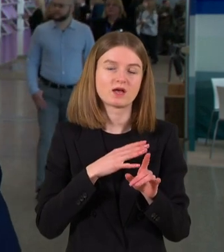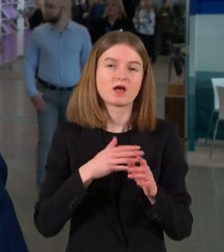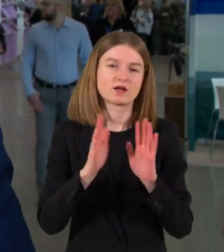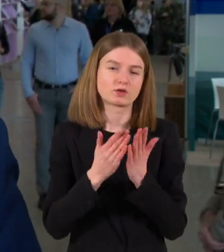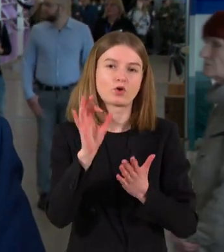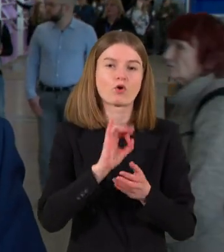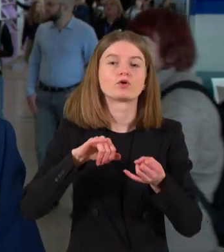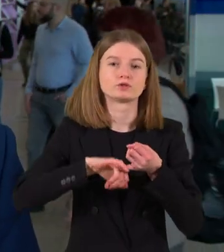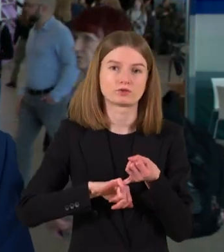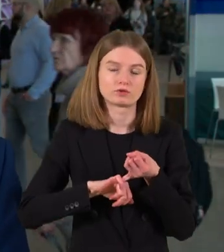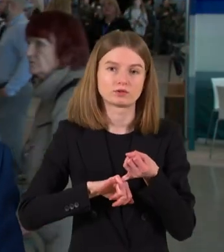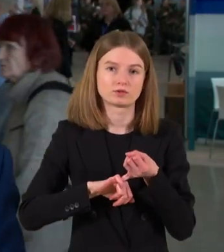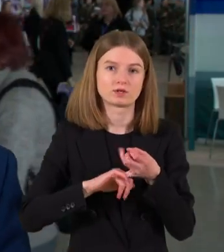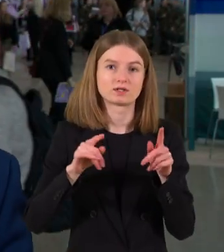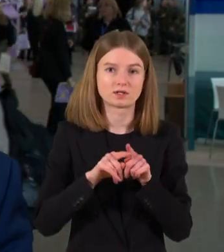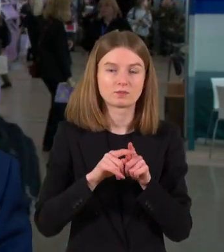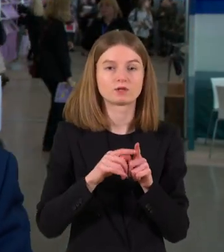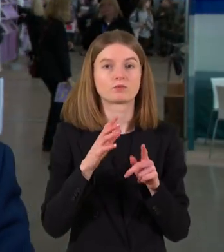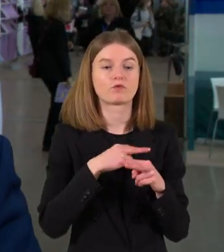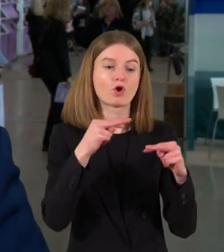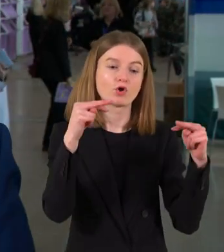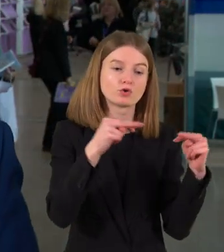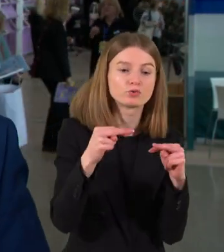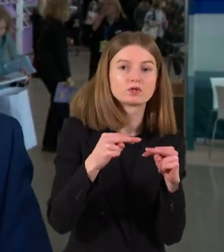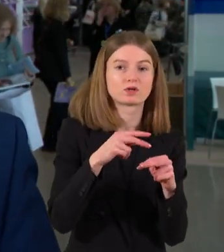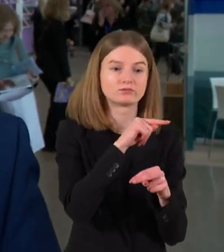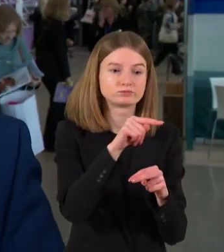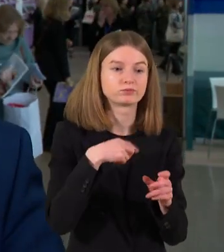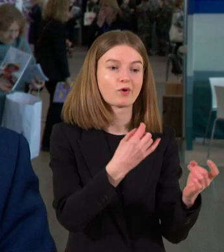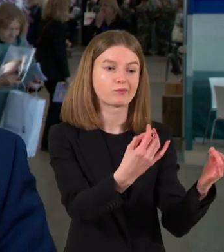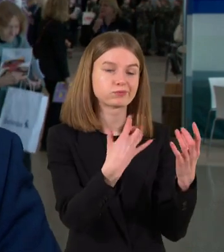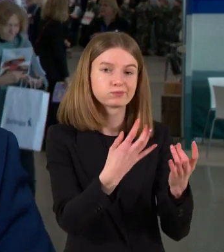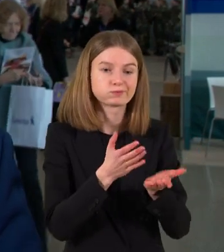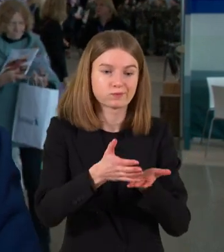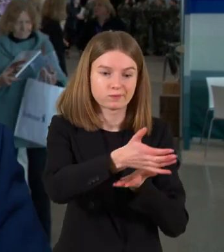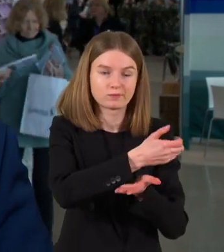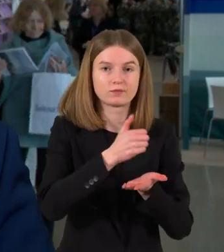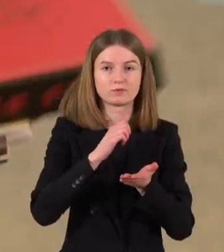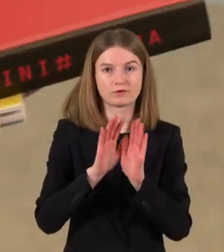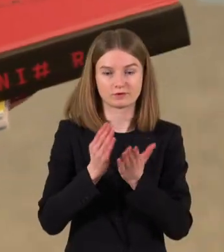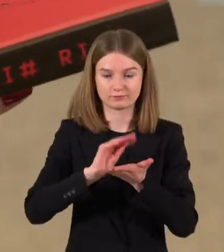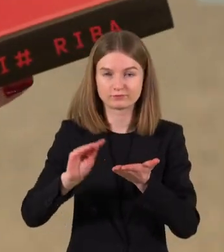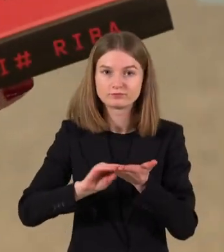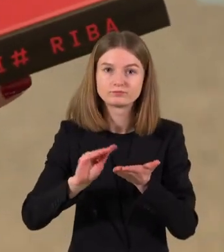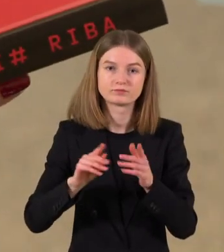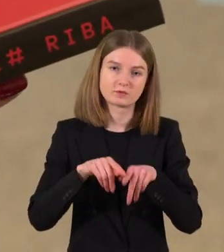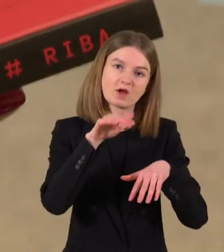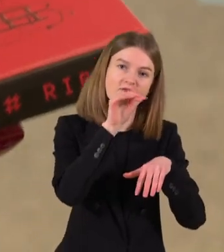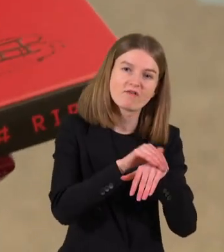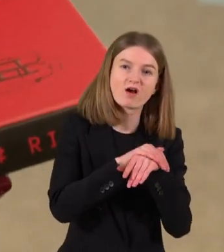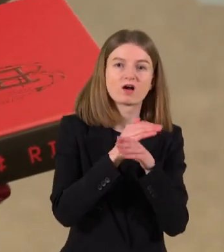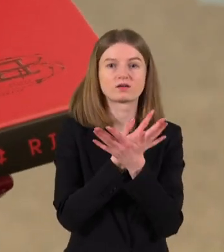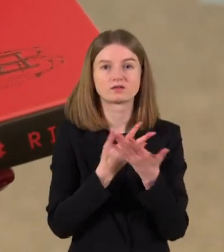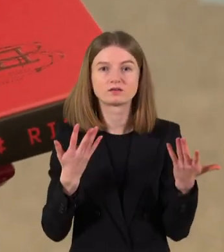žanras paremtas liudininkų pasakojimais, supintais su įvairiais faktais, faktologija. Tai